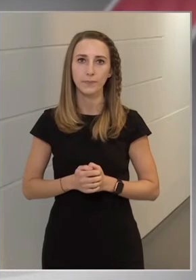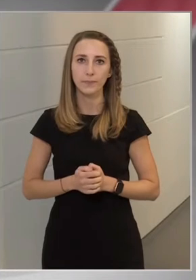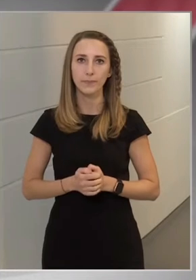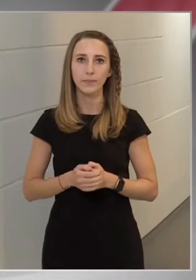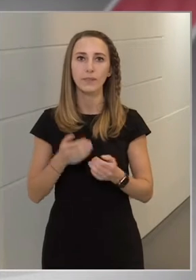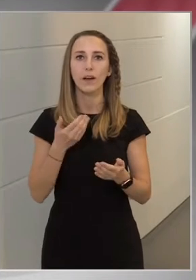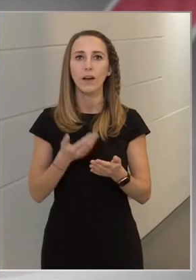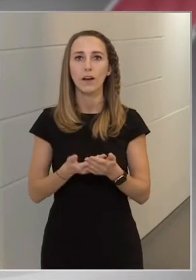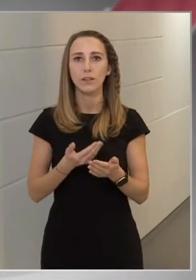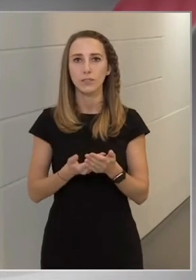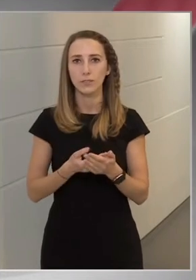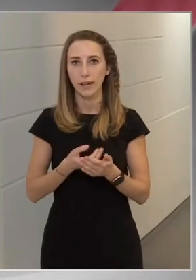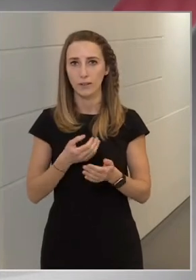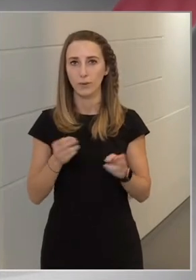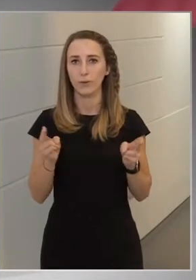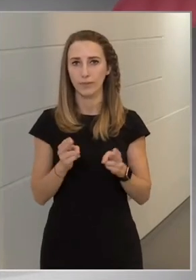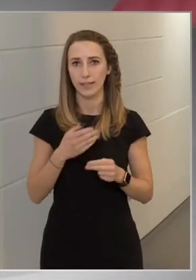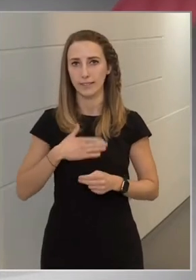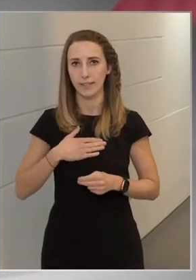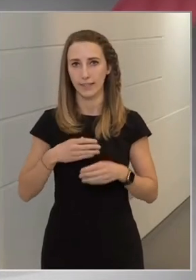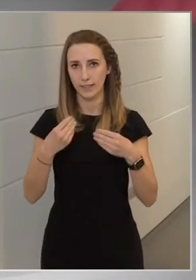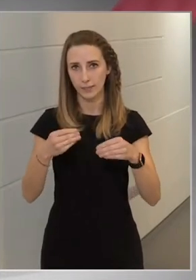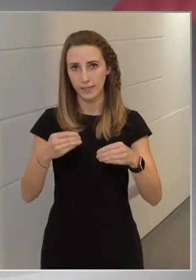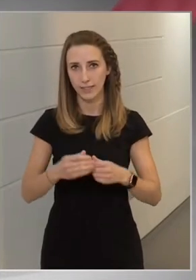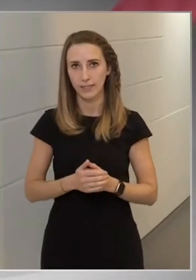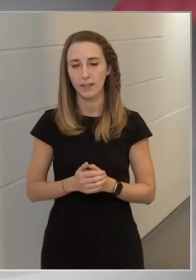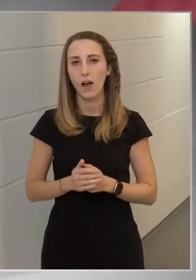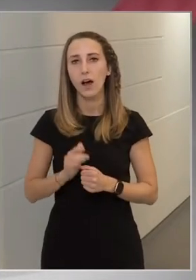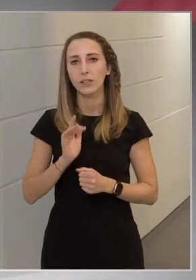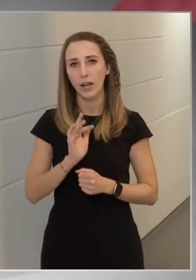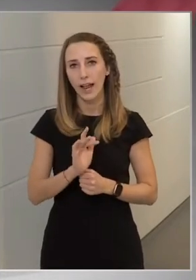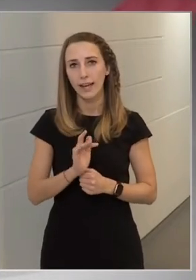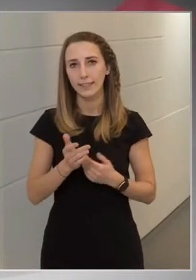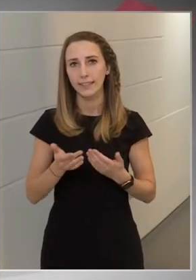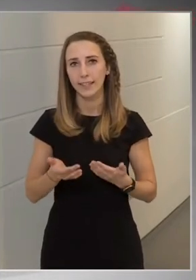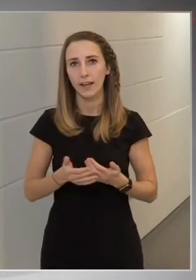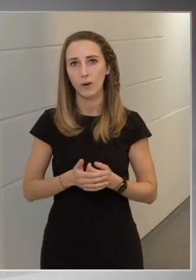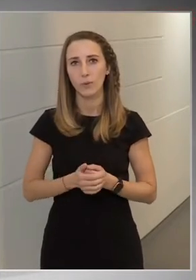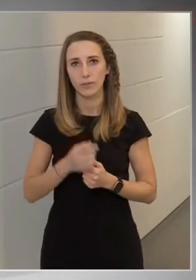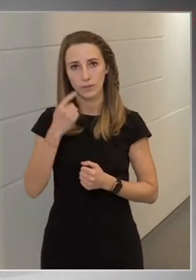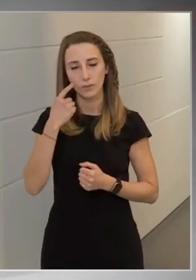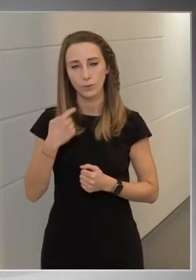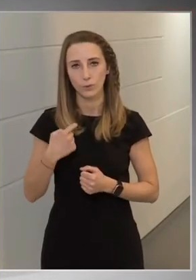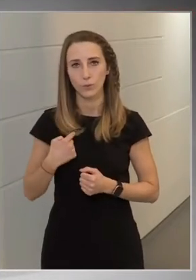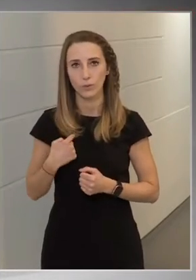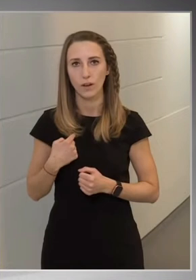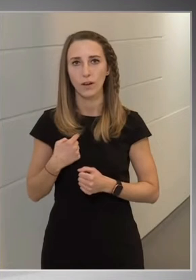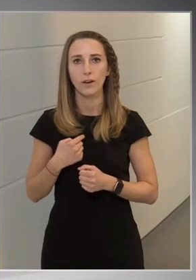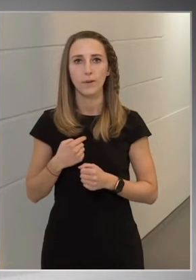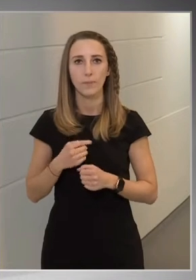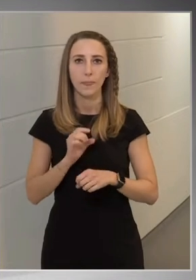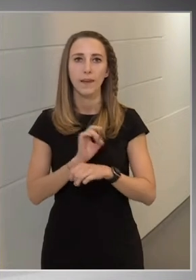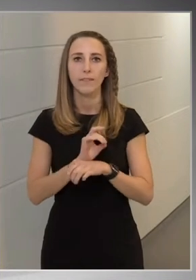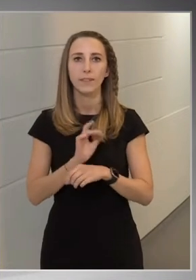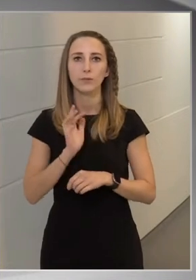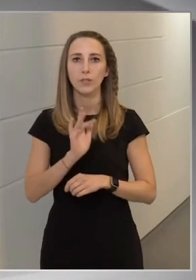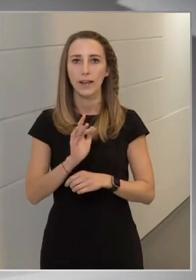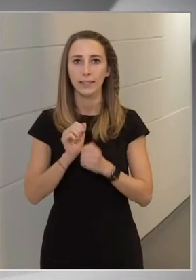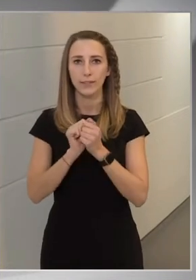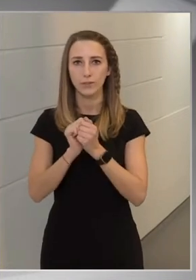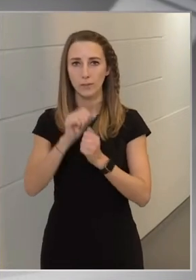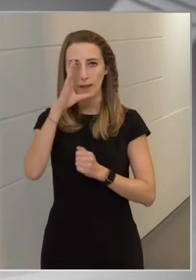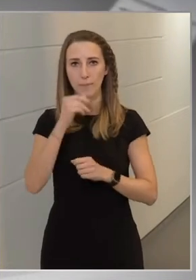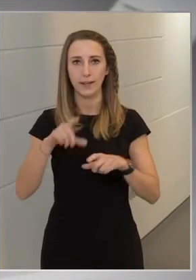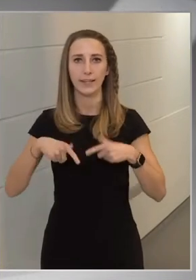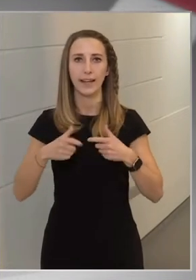gazdaságról kivételősen csak röviden szeretnék beszélni, annak ellenére, hogy tudjuk, hogy a vírus elleni küzdelem és az emberi életek